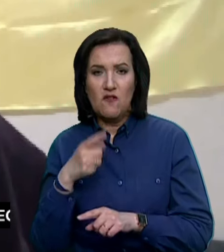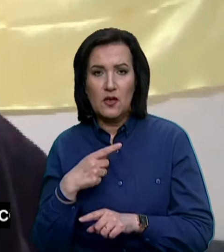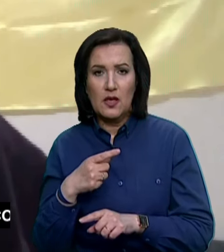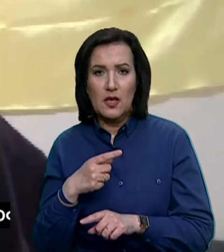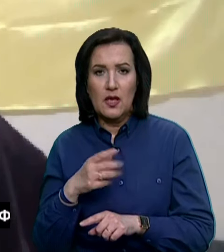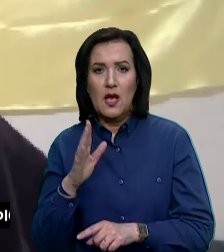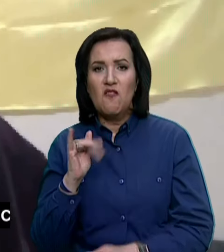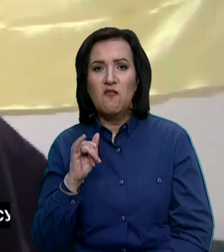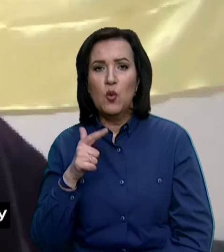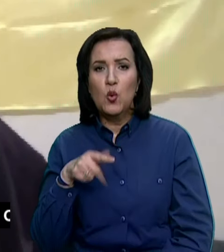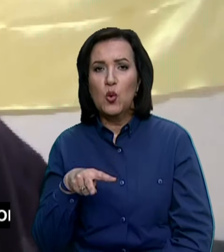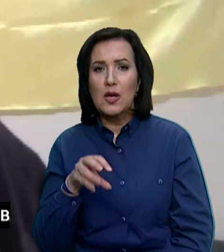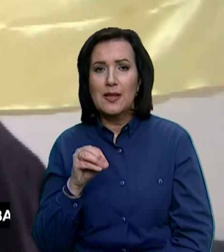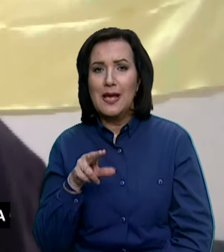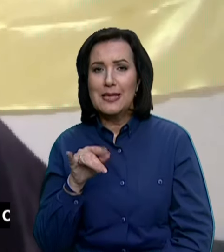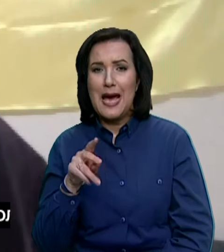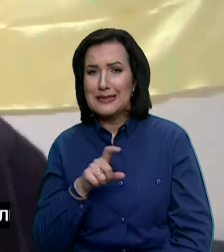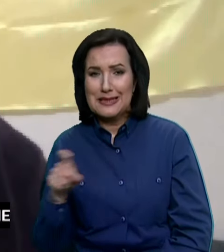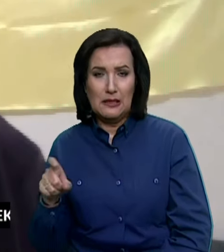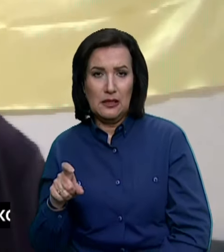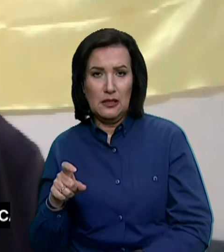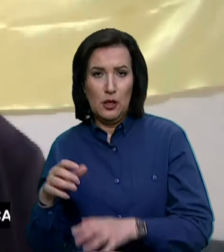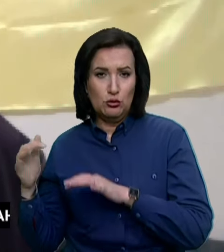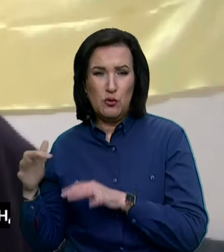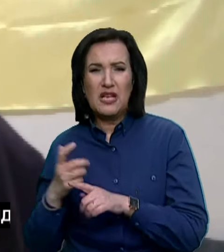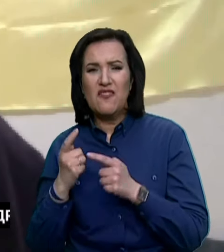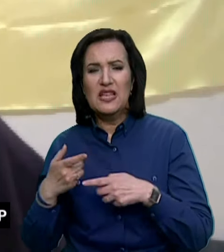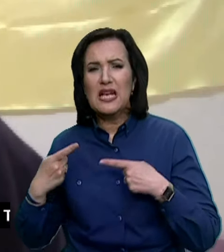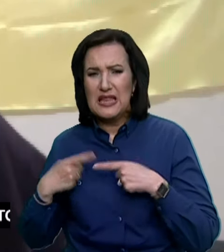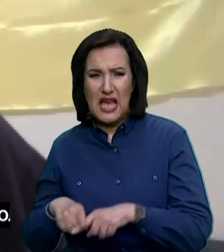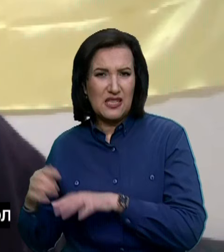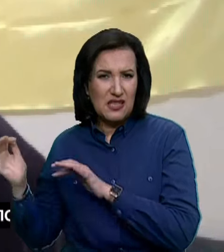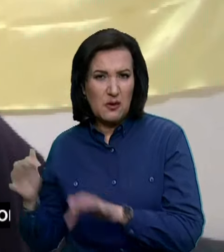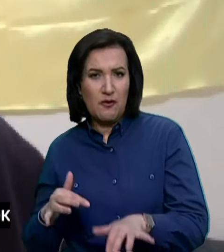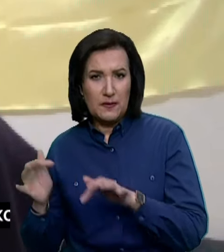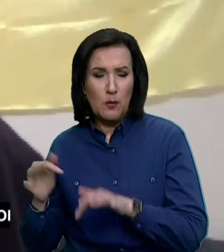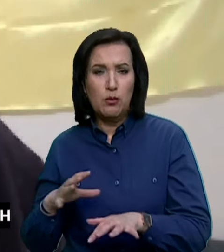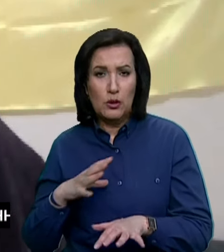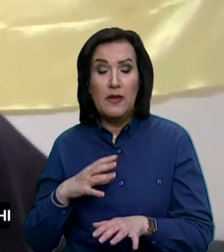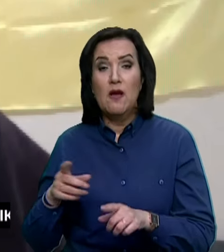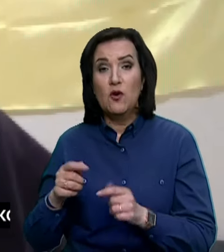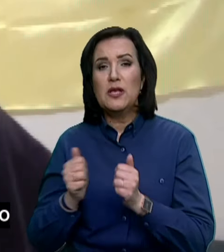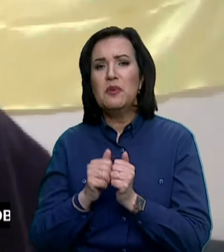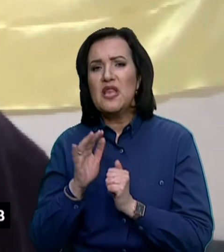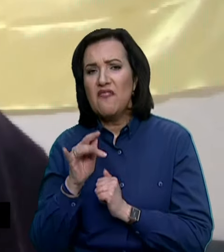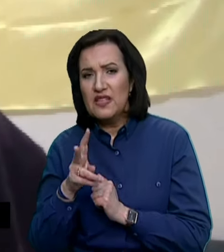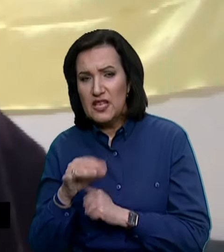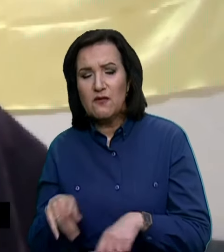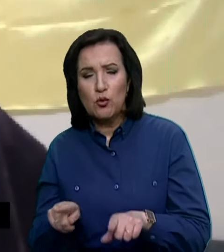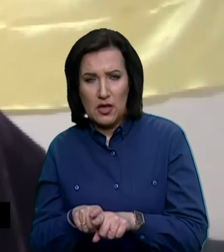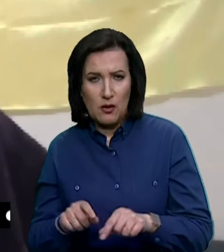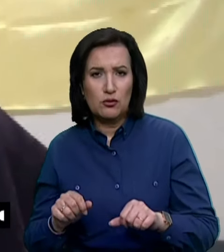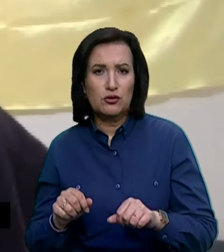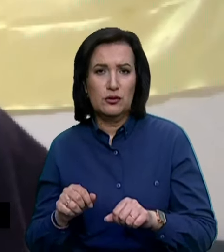говорю, вогледарських штурмів, коли великі групи бронетехніки кидали на вогледар. Пам'ятаєте, була там історія? Вони і під Авдіївкою спочатку теж